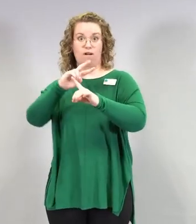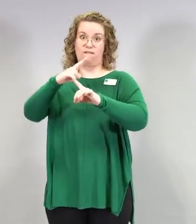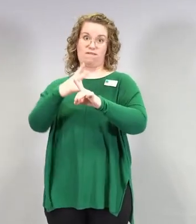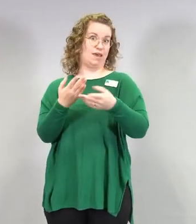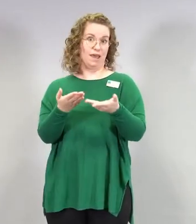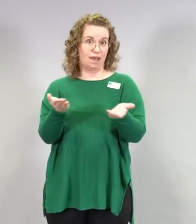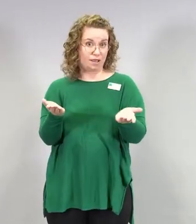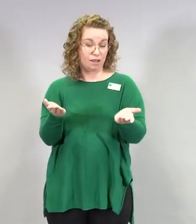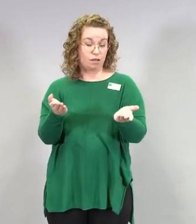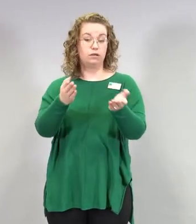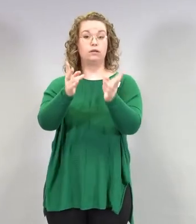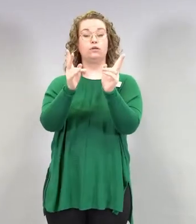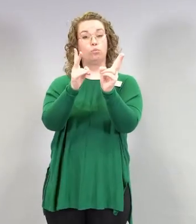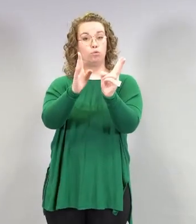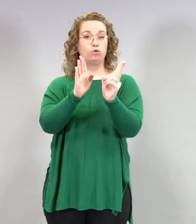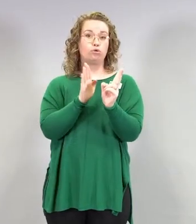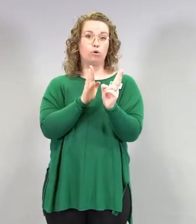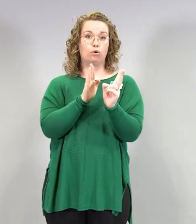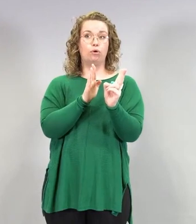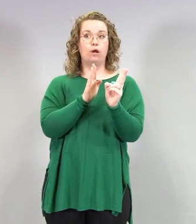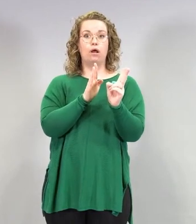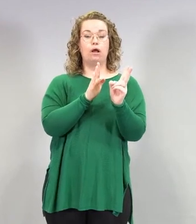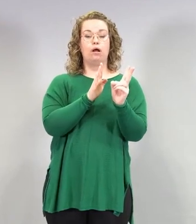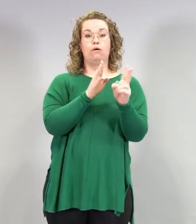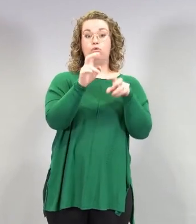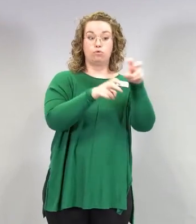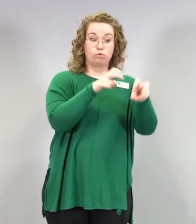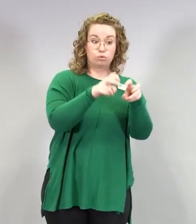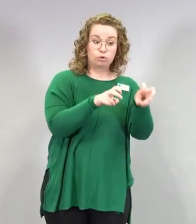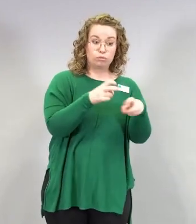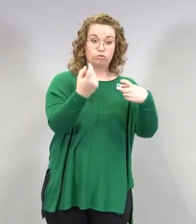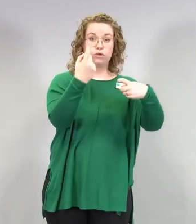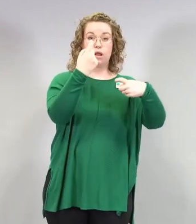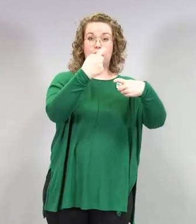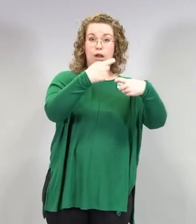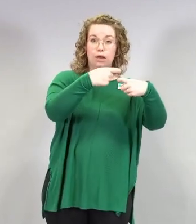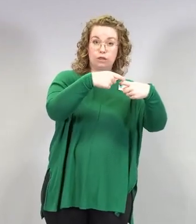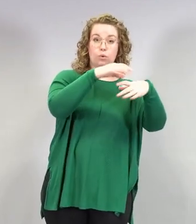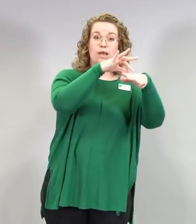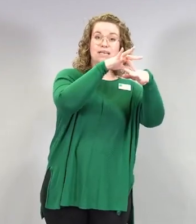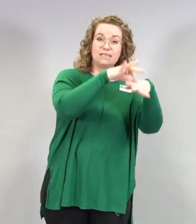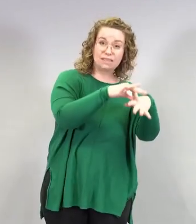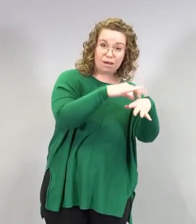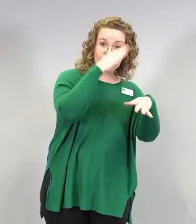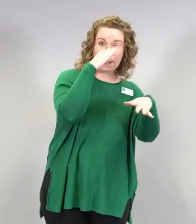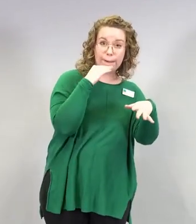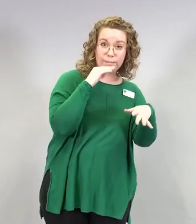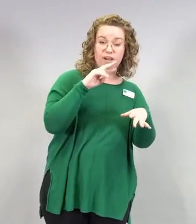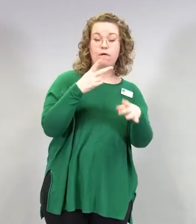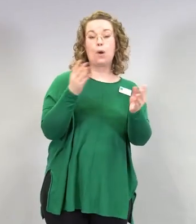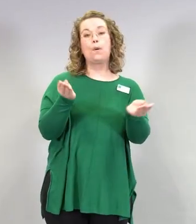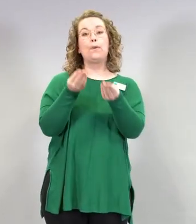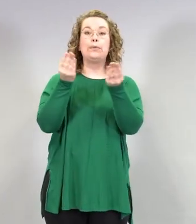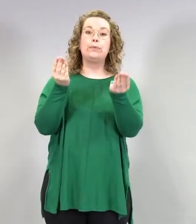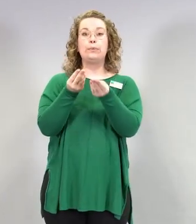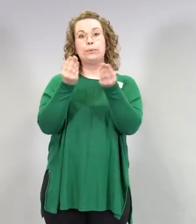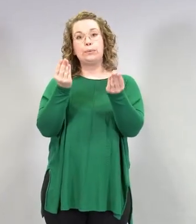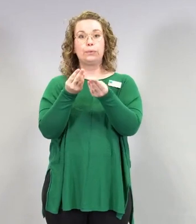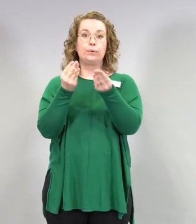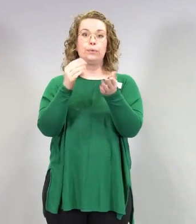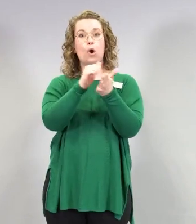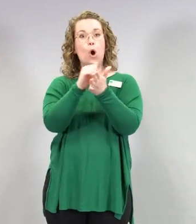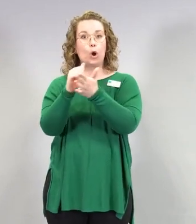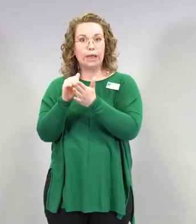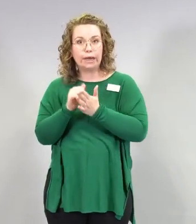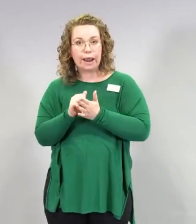katsottu sairaita ihmisiä vai lieväoireisia ihmisiä, millä tavalla se on tutkittu